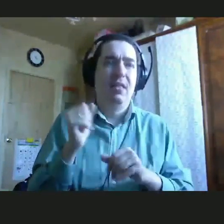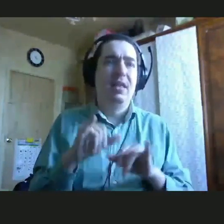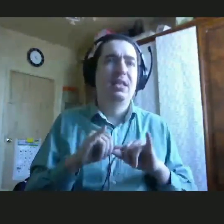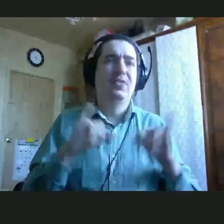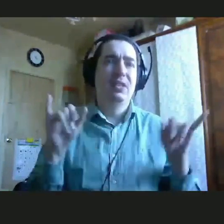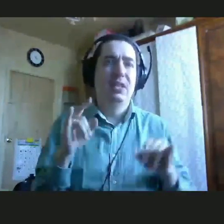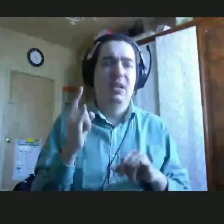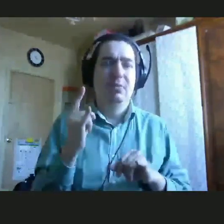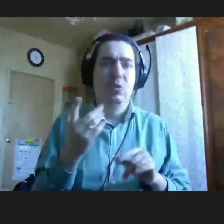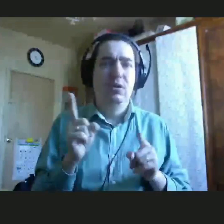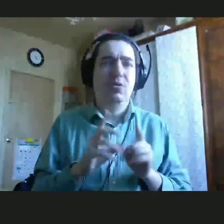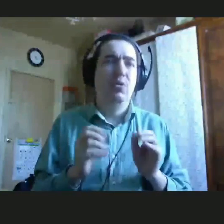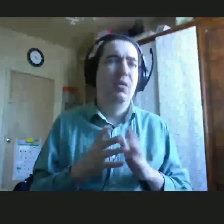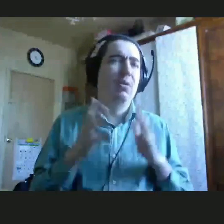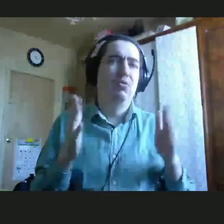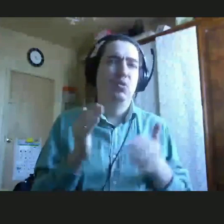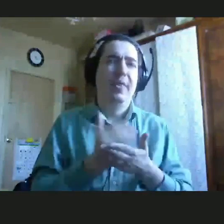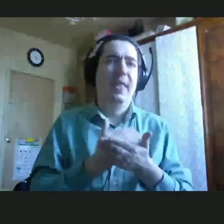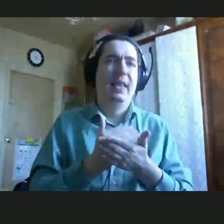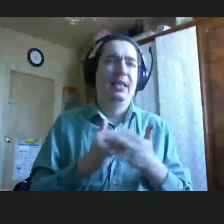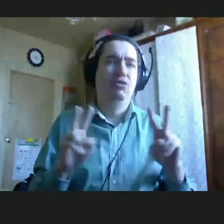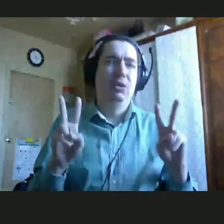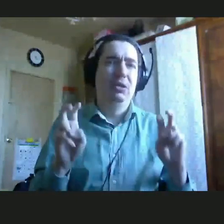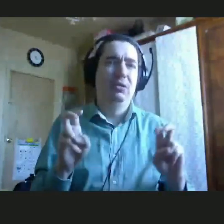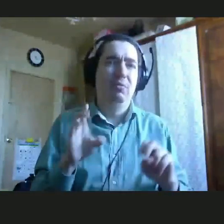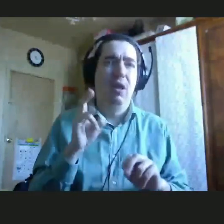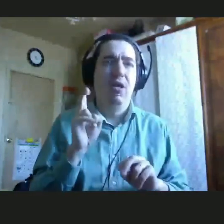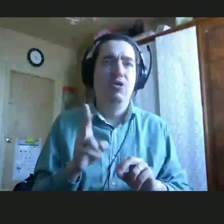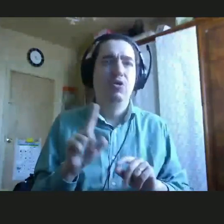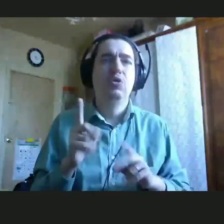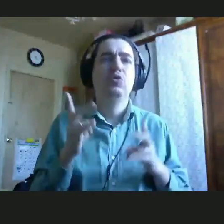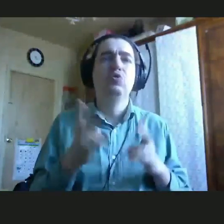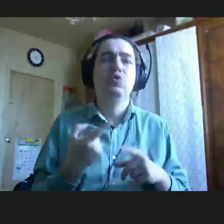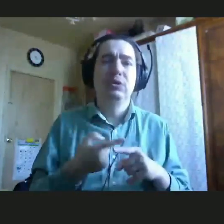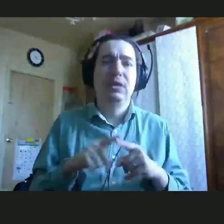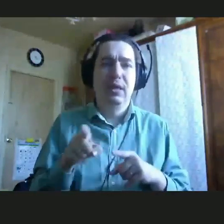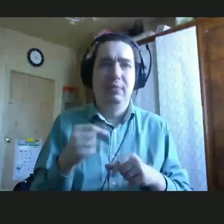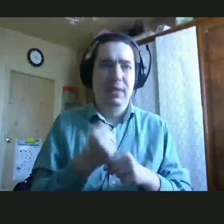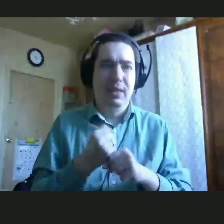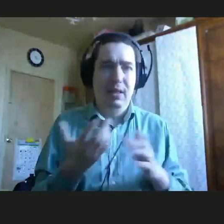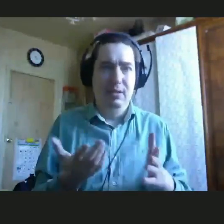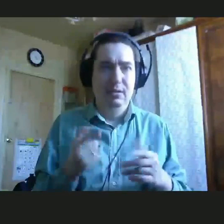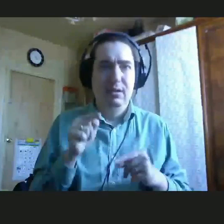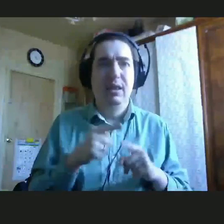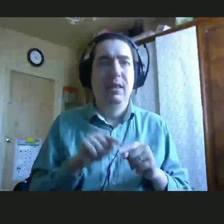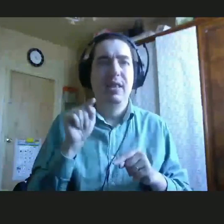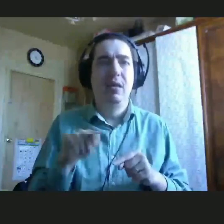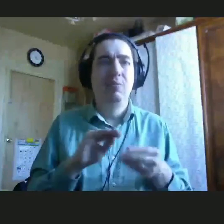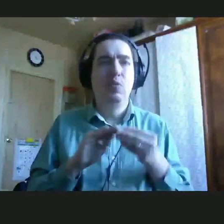Такой небольшой теоретический блок, скажем так. Что же нужно с этим делать? Это те проблемы,